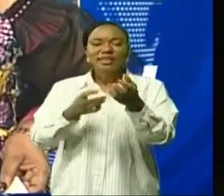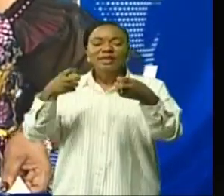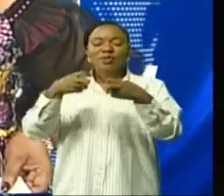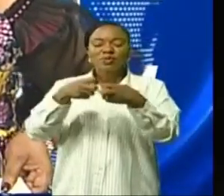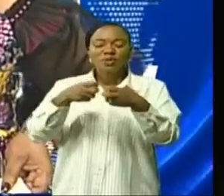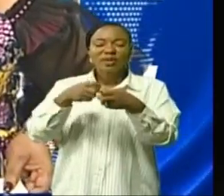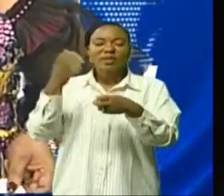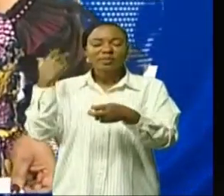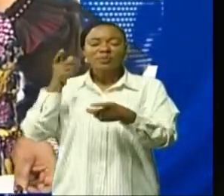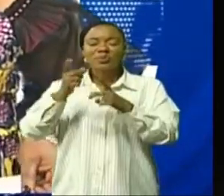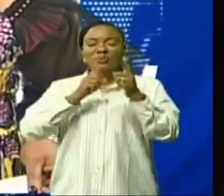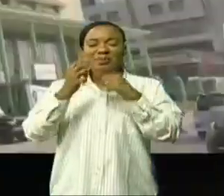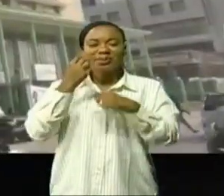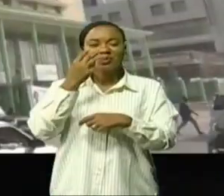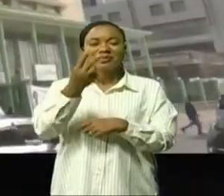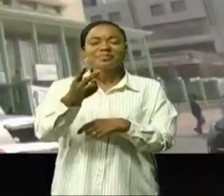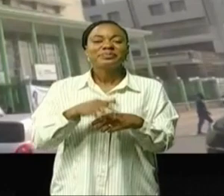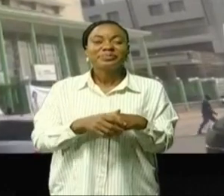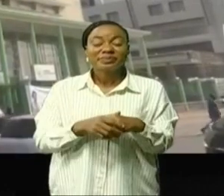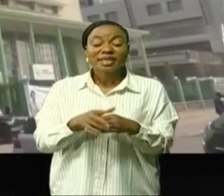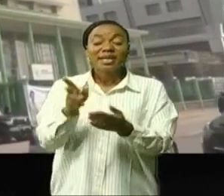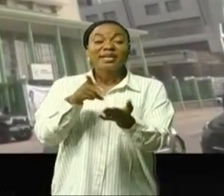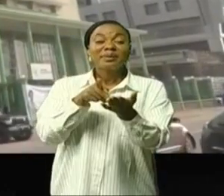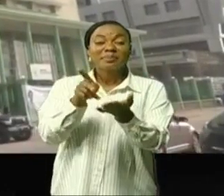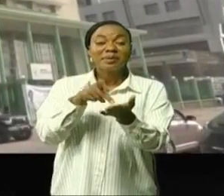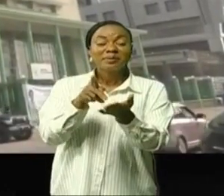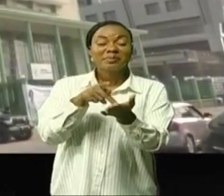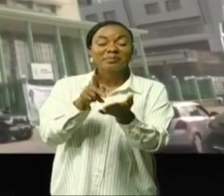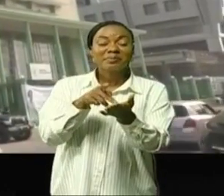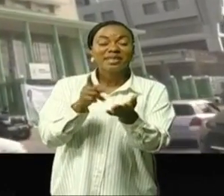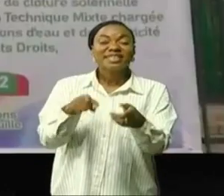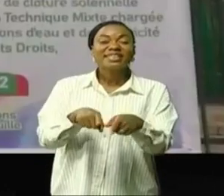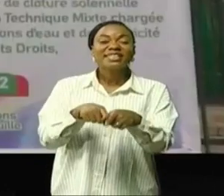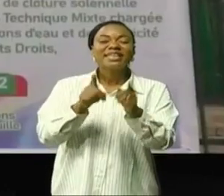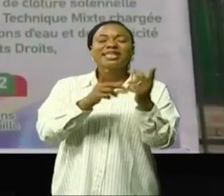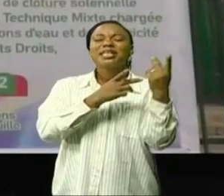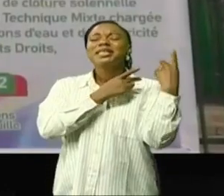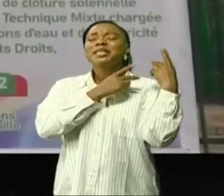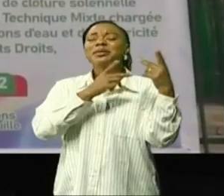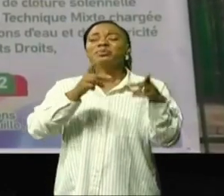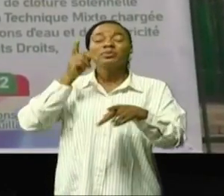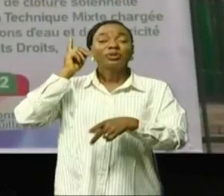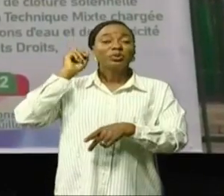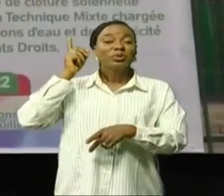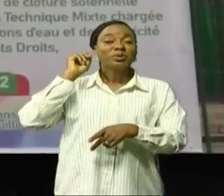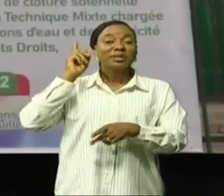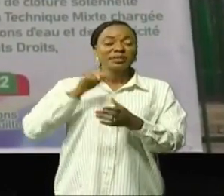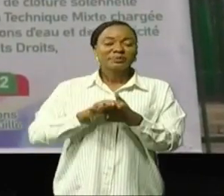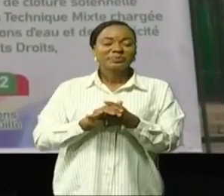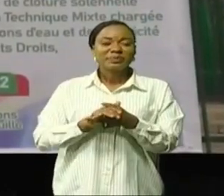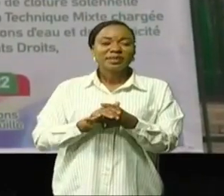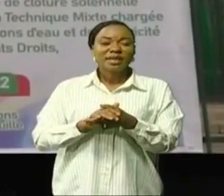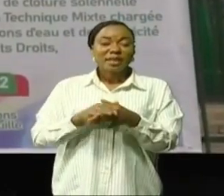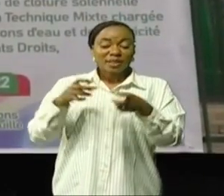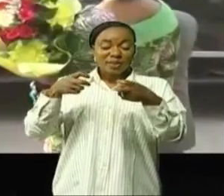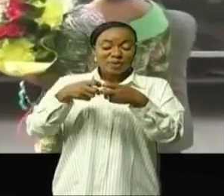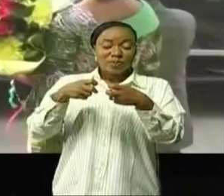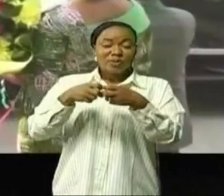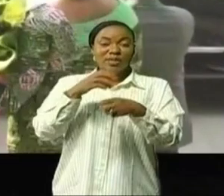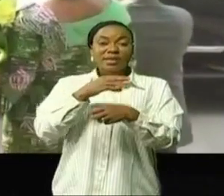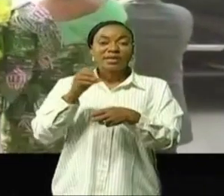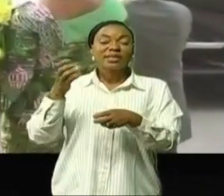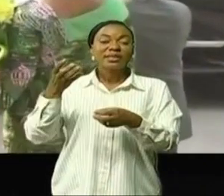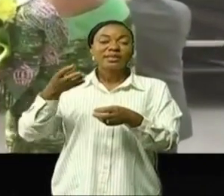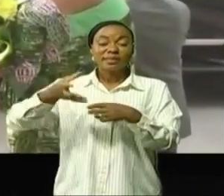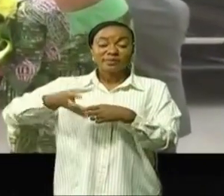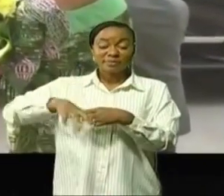Opathie-Tonduangou. Les paiements des créances étatiques dus à la Régie des OEA et à la SNEL, c'est le résultat des recommandations des